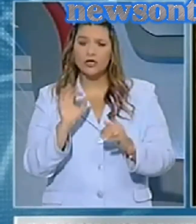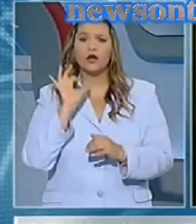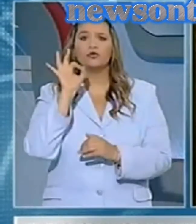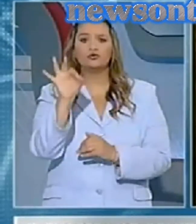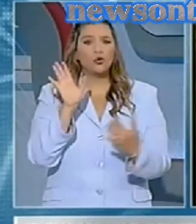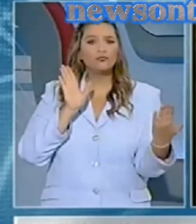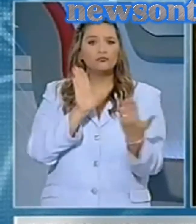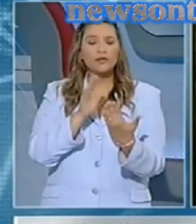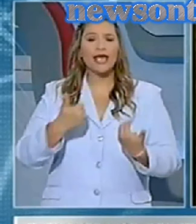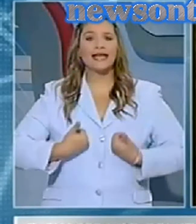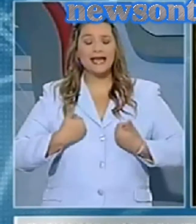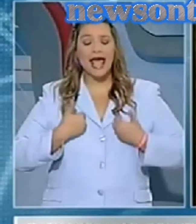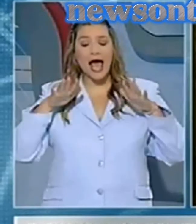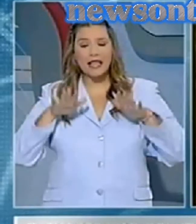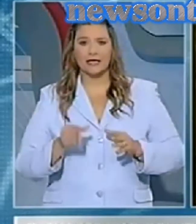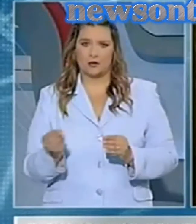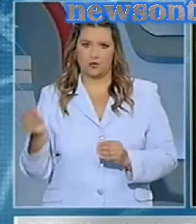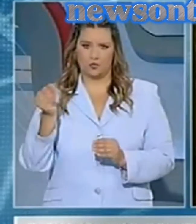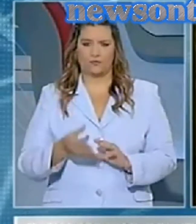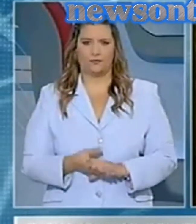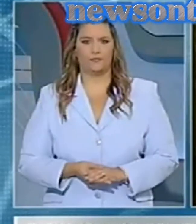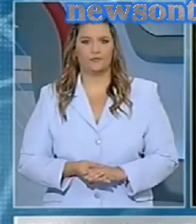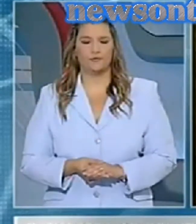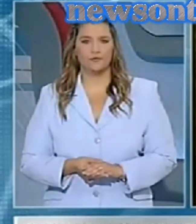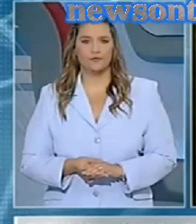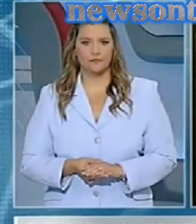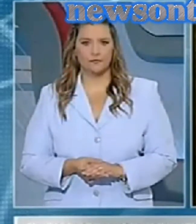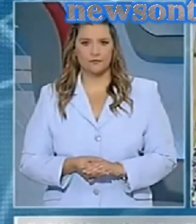το κορυφαίο πρόβλημα που είναι η ανεργία κυρίως των νέων.